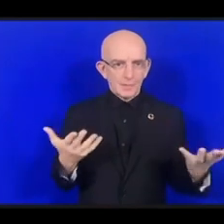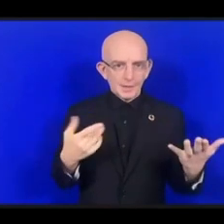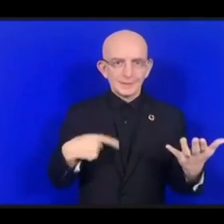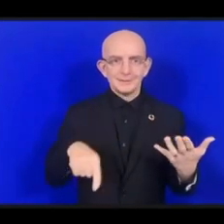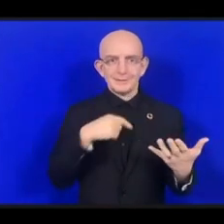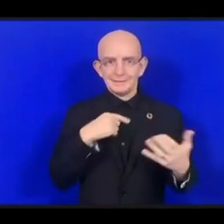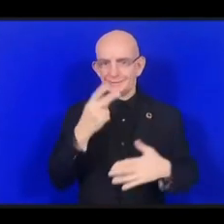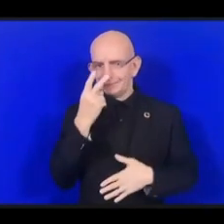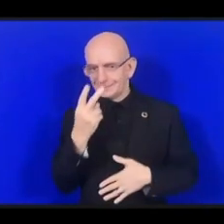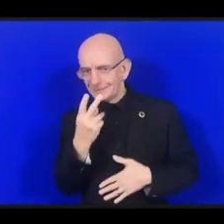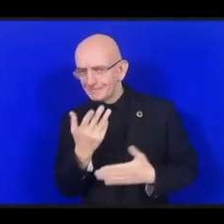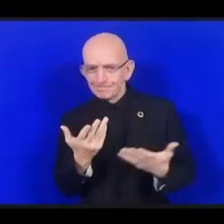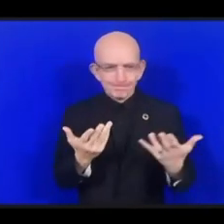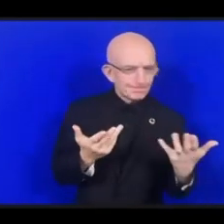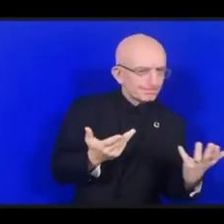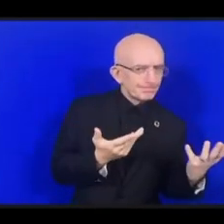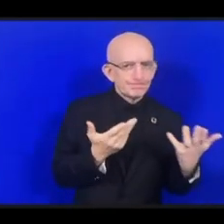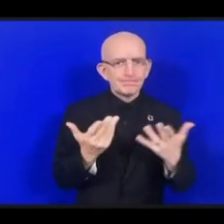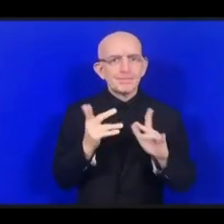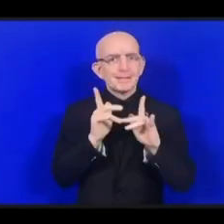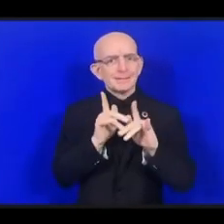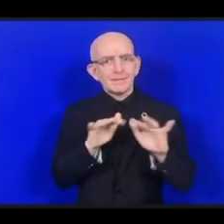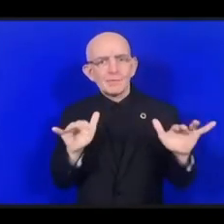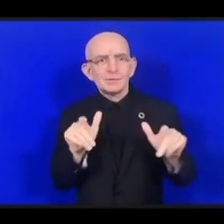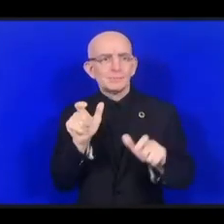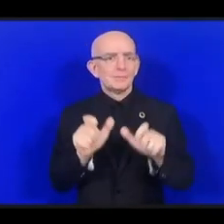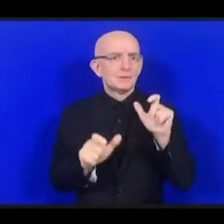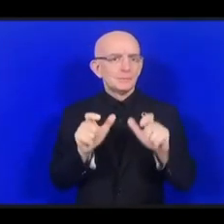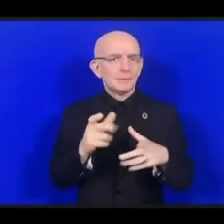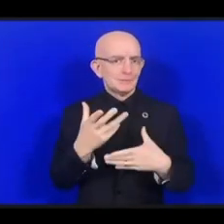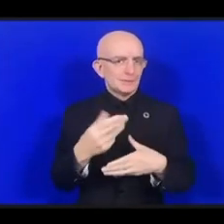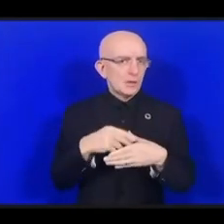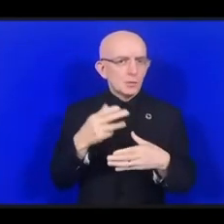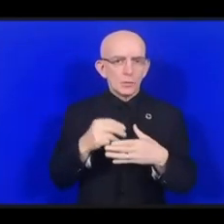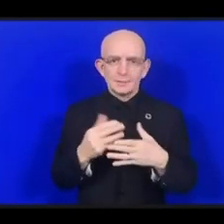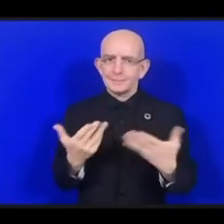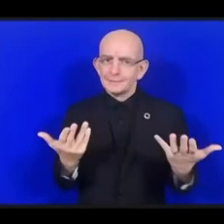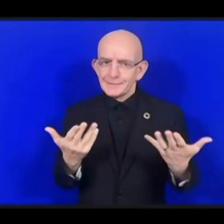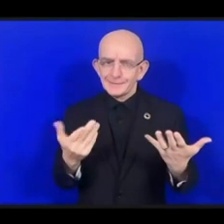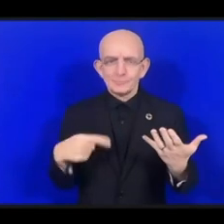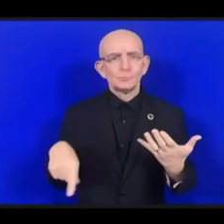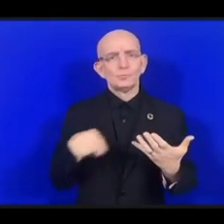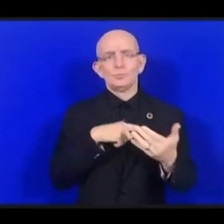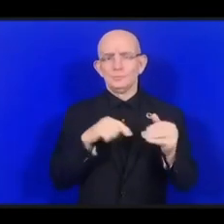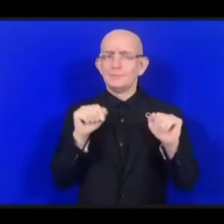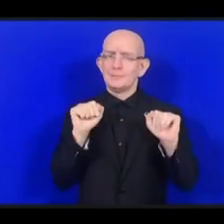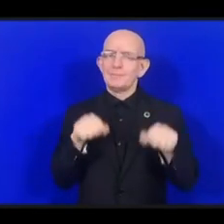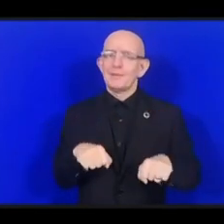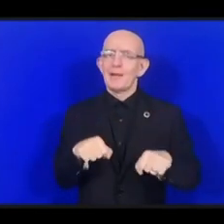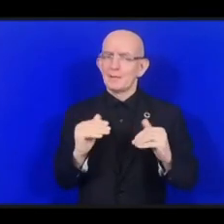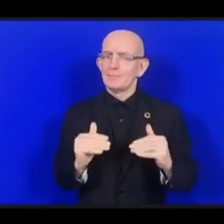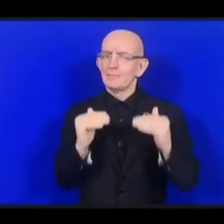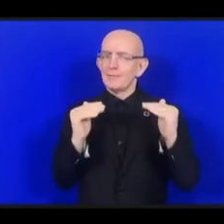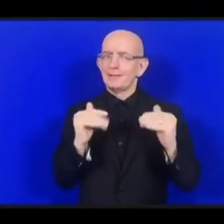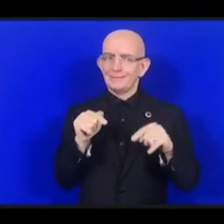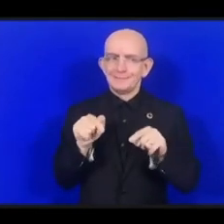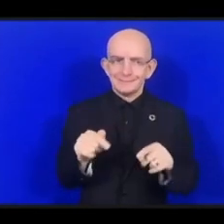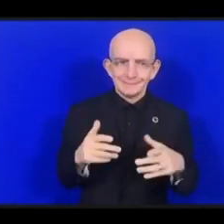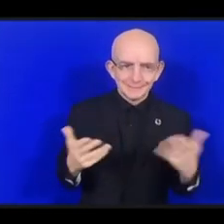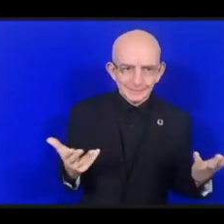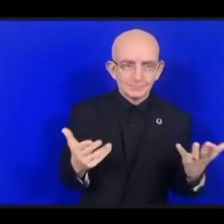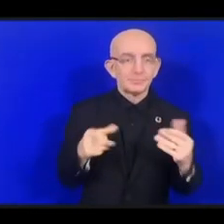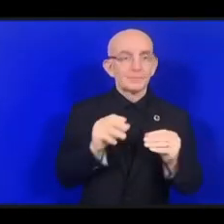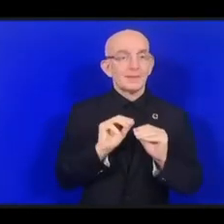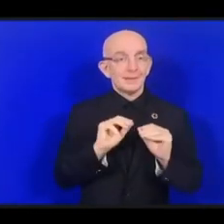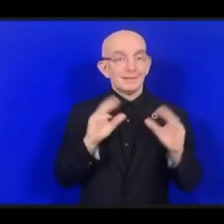заинтересованных сторон на этом форуме, которые могли бы высказать разные точки зрения. Это важный вопрос. Это